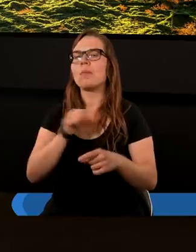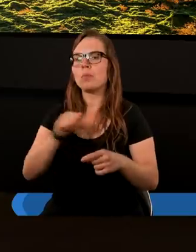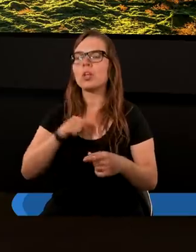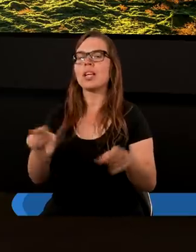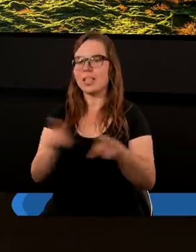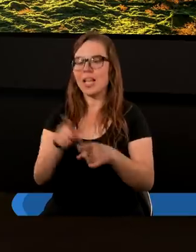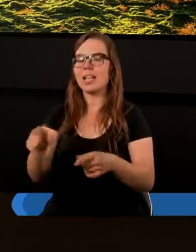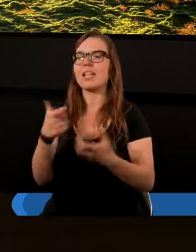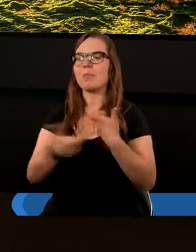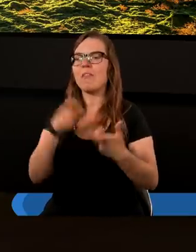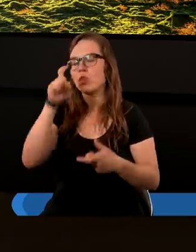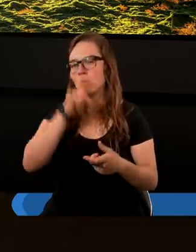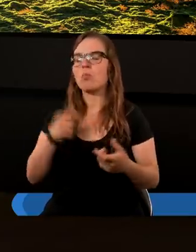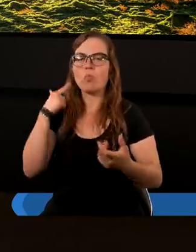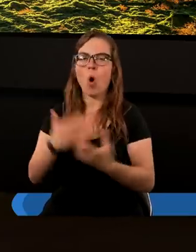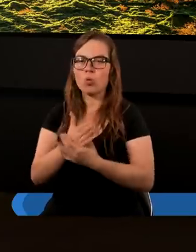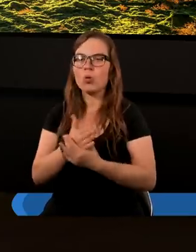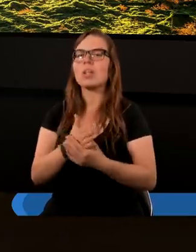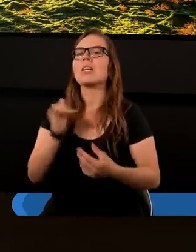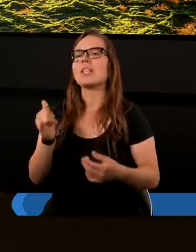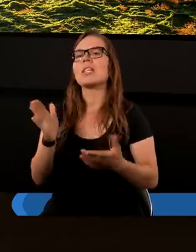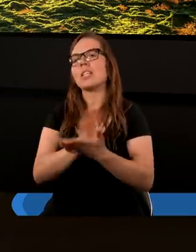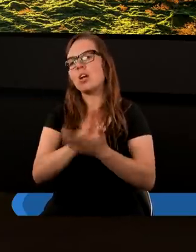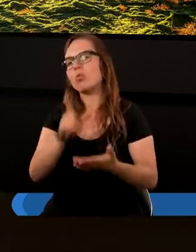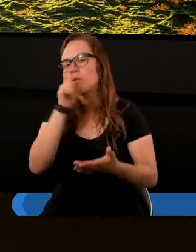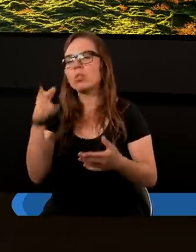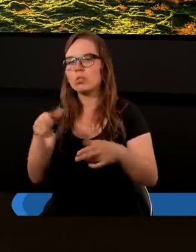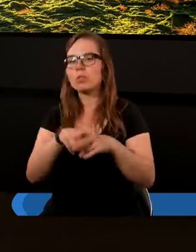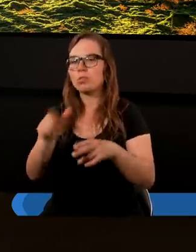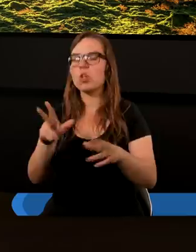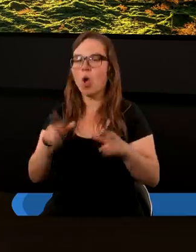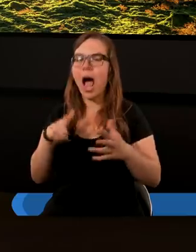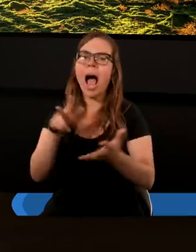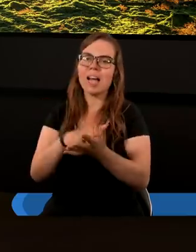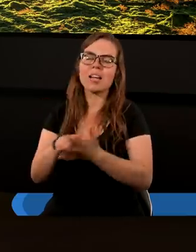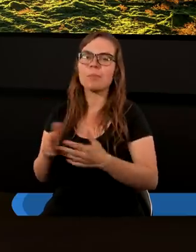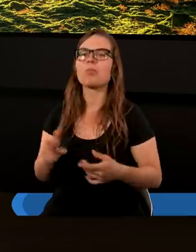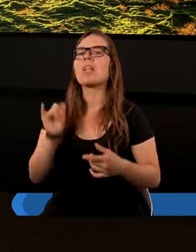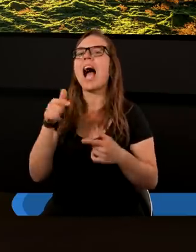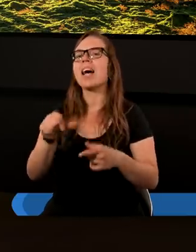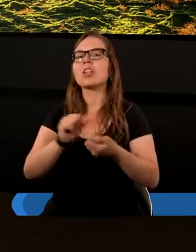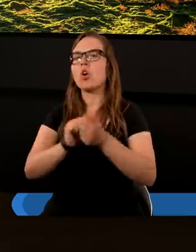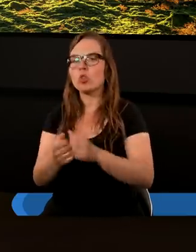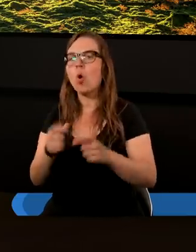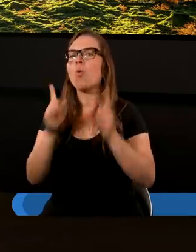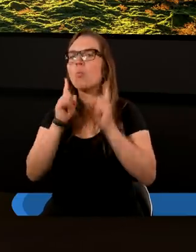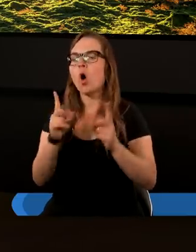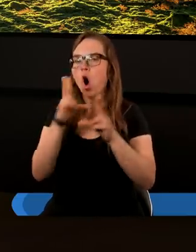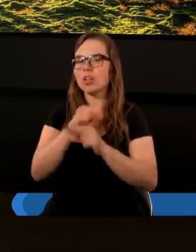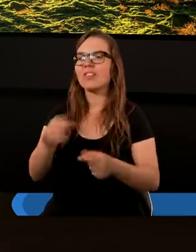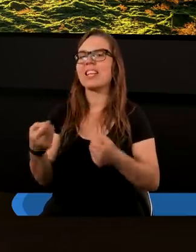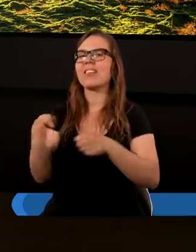też spraw ta złego posługuje, no i niektórzy ludzie to akceptują. Jakie to są oczywiście